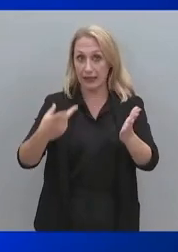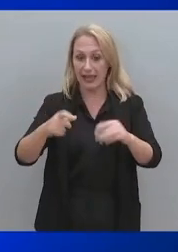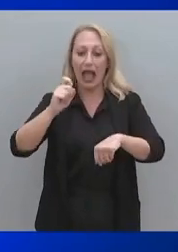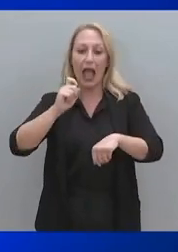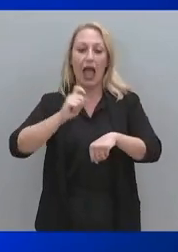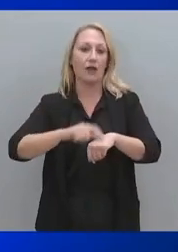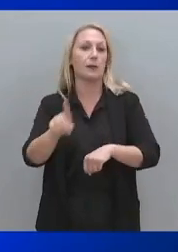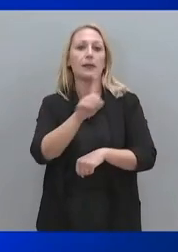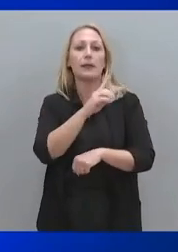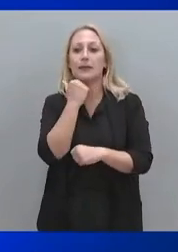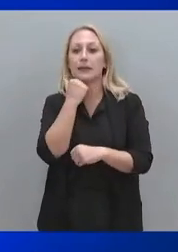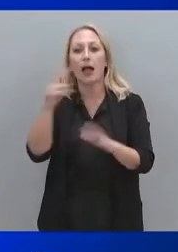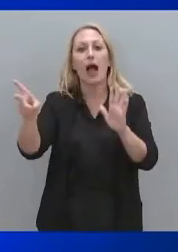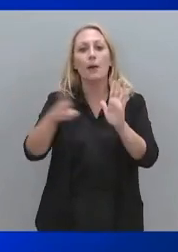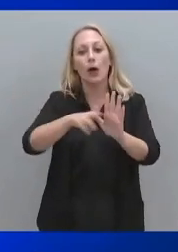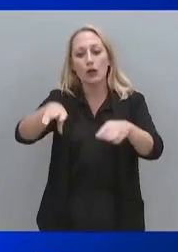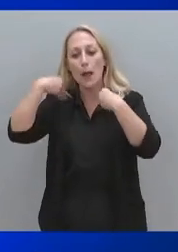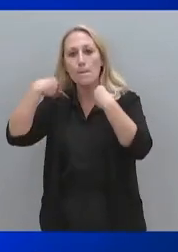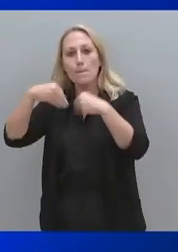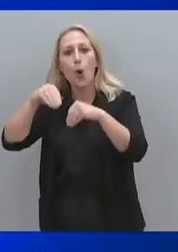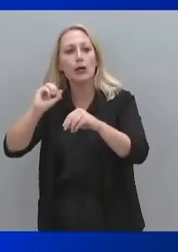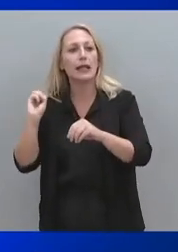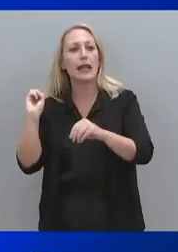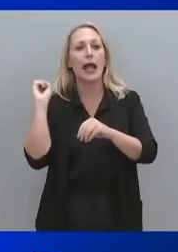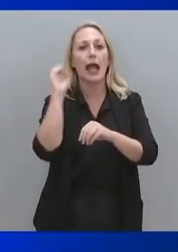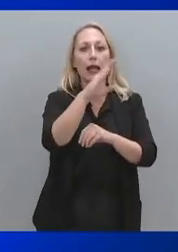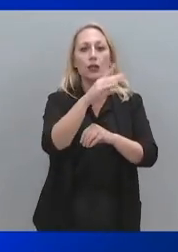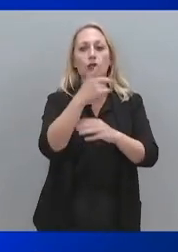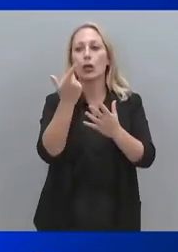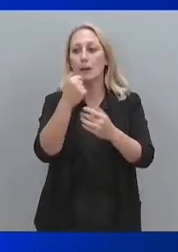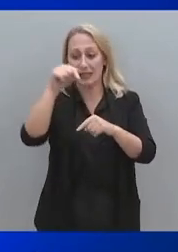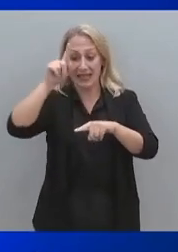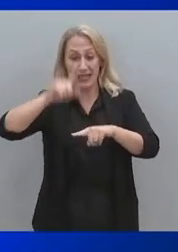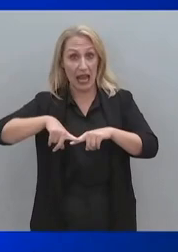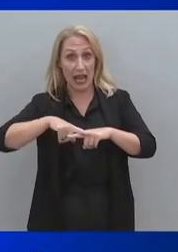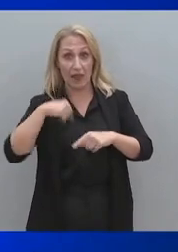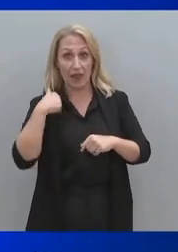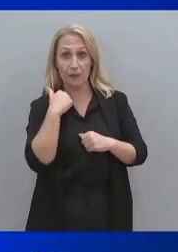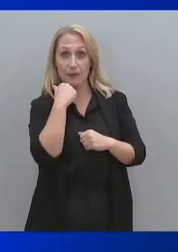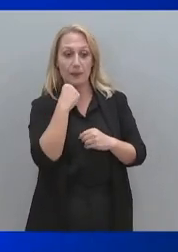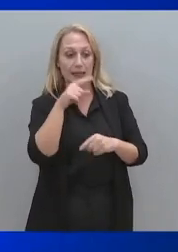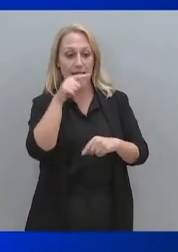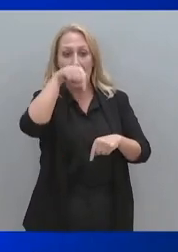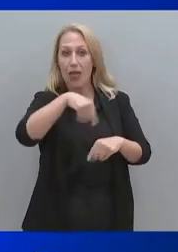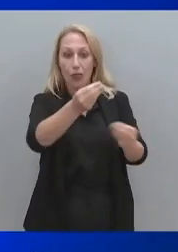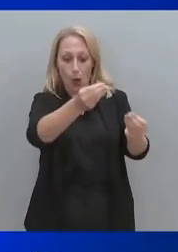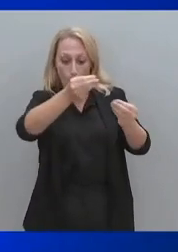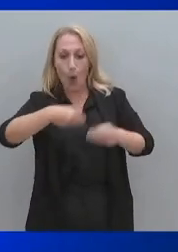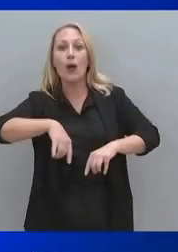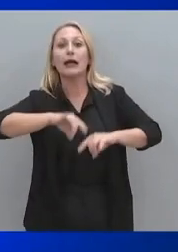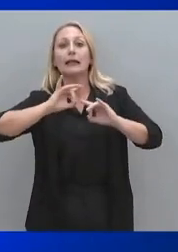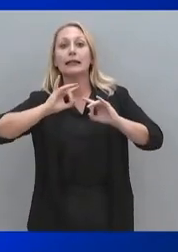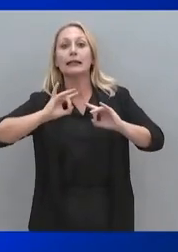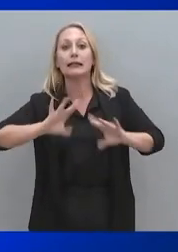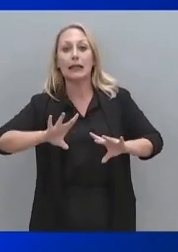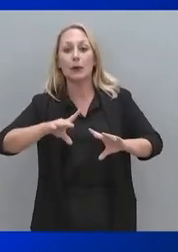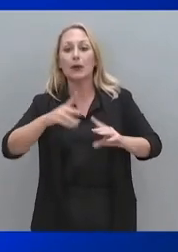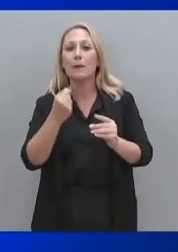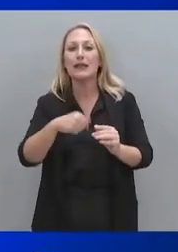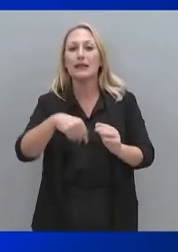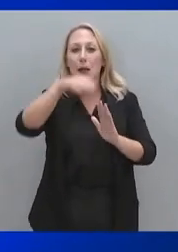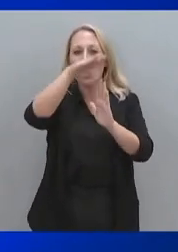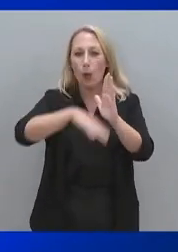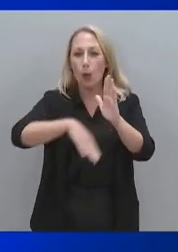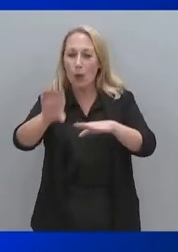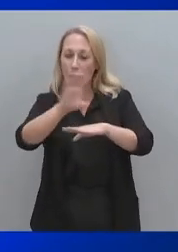πώλησης, εξαγωγής τέτοιων λογισμικών τουλάχιστον όσον αφορά στη χώρα μας. Είναι μια πρώτη γραμμή άμυνας. Και νομίζω ότι είναι κάτι το οποίο θα απασχολήσει πάρα